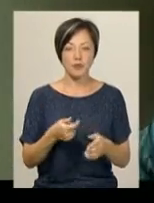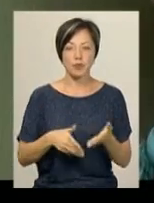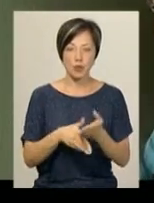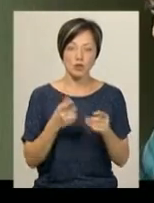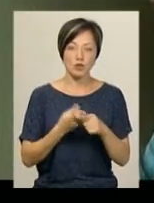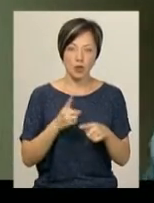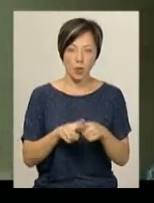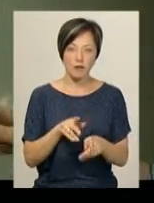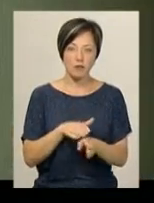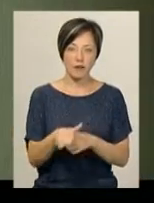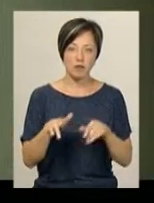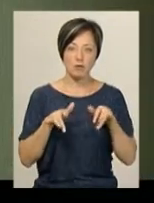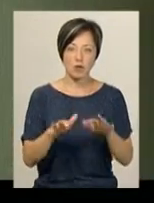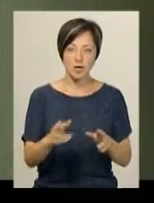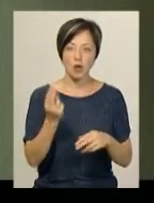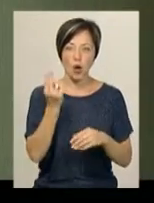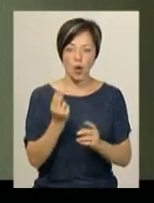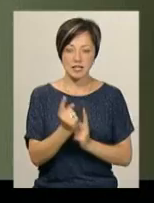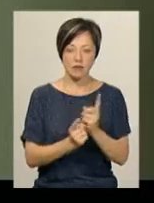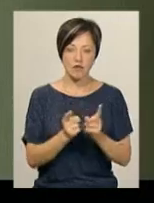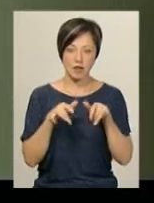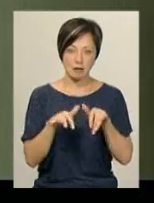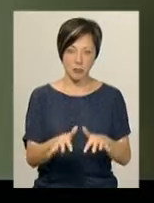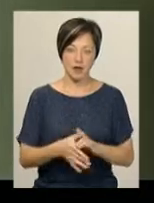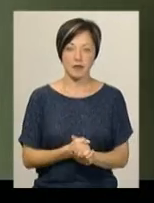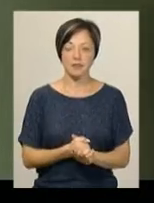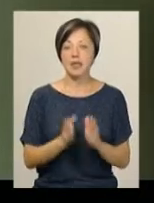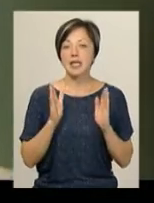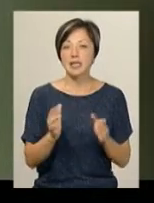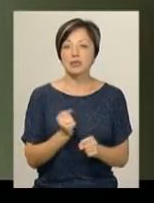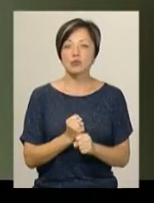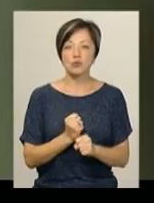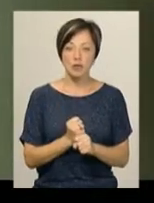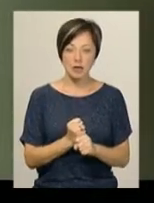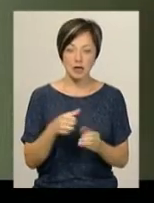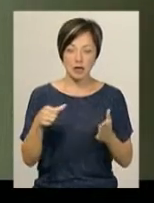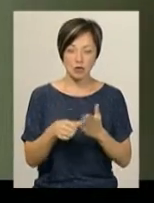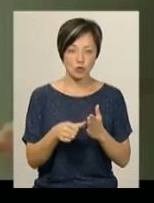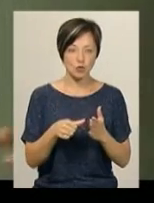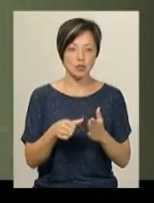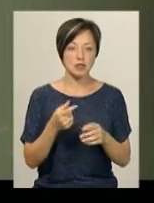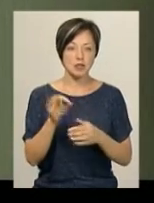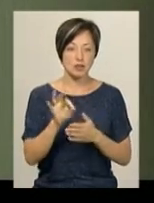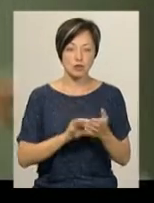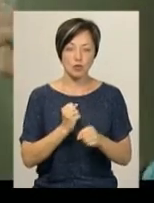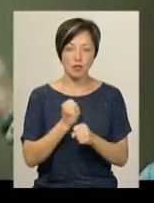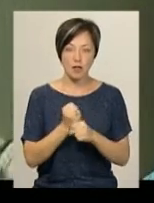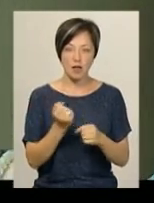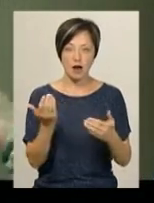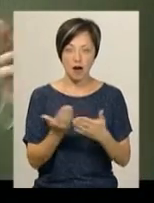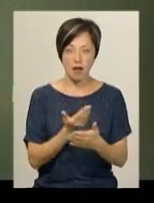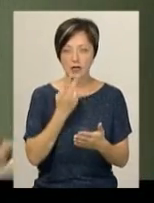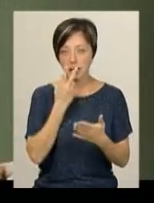цієї кнопки відбувається процес оцифрування самої справи. Як тільки зробили, натиснули на кнопку, зробили кадр,